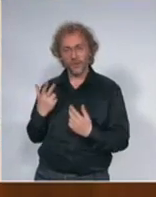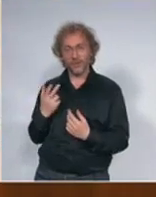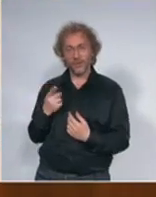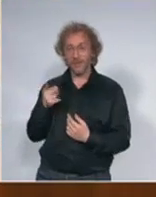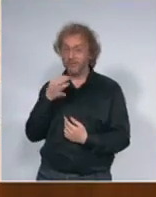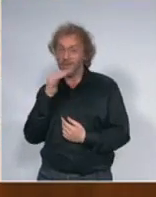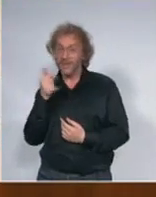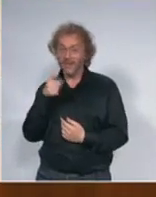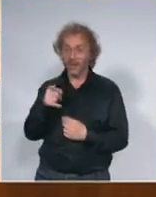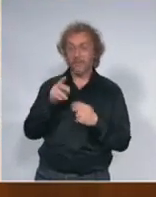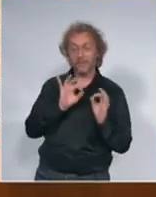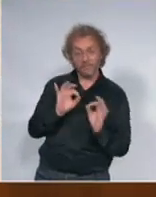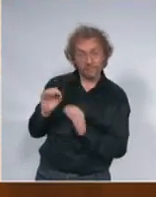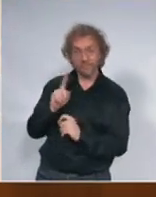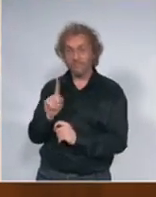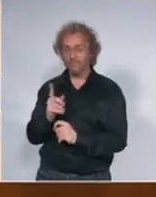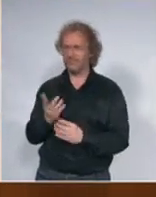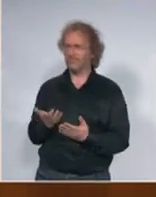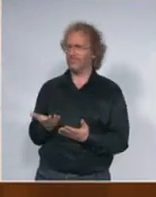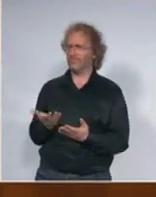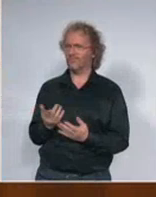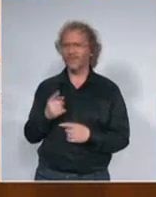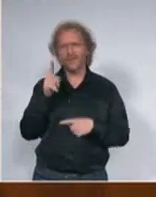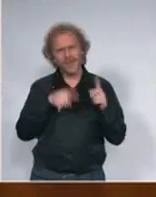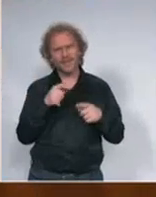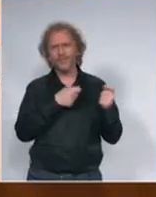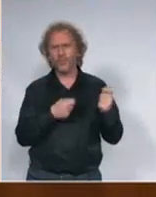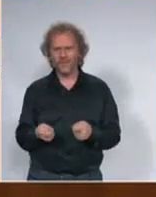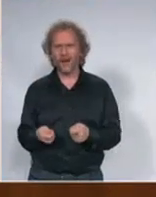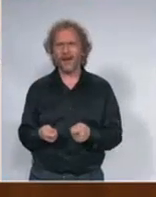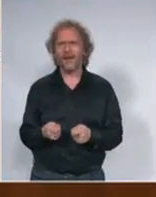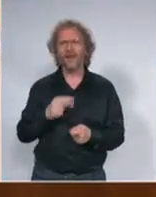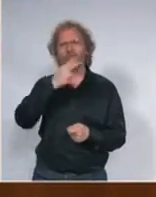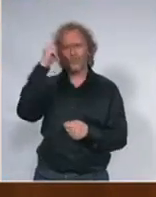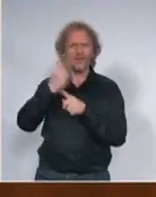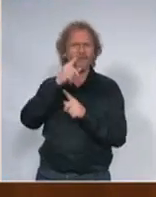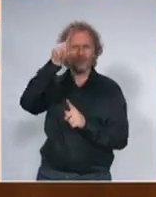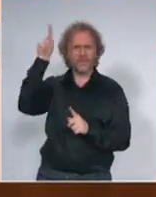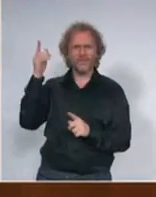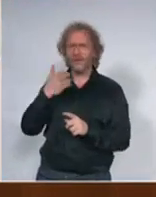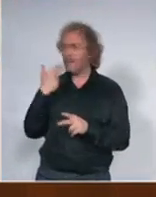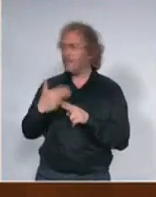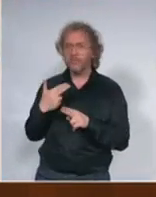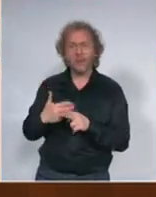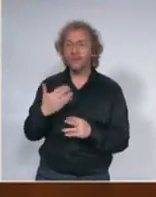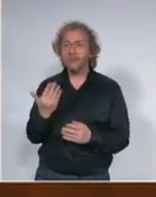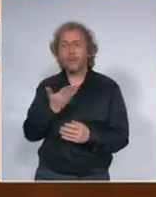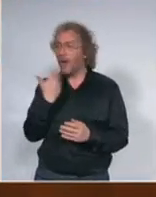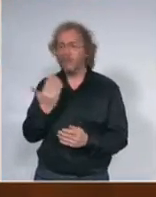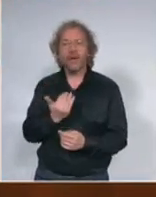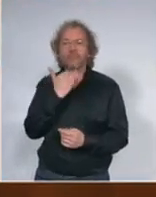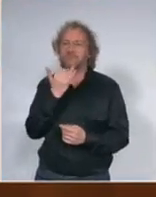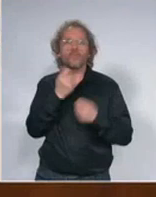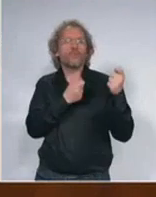Neki su to uveli bez da imaju uopšte obolele po njihove evidencije nisu imali uopšte bolest nema nije nevažno